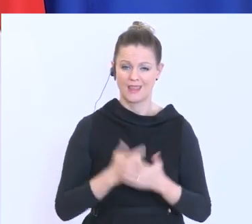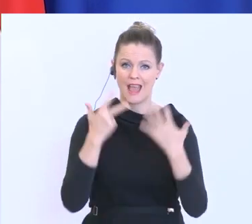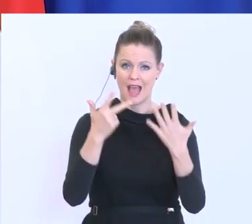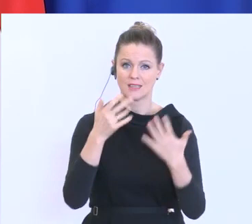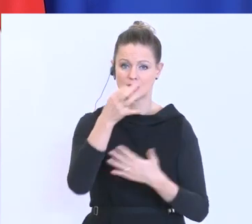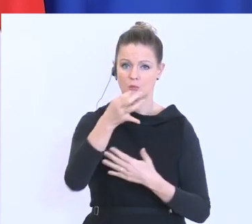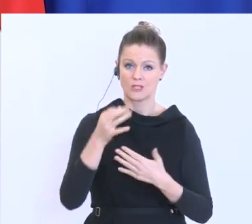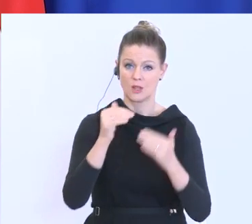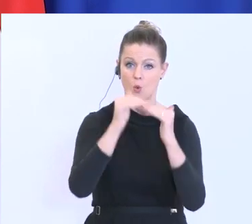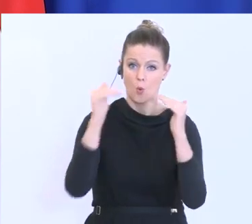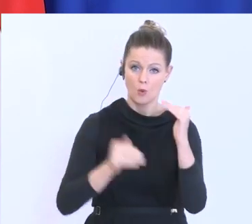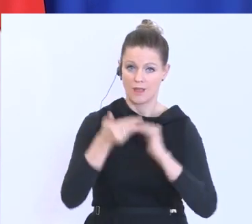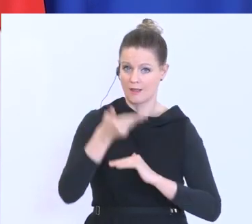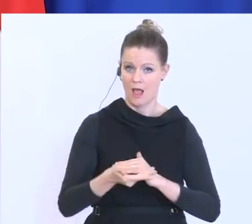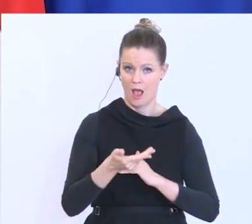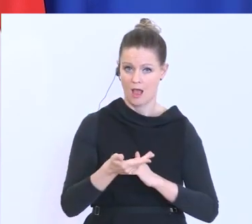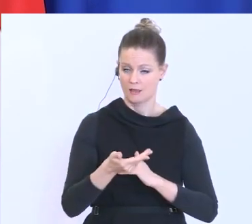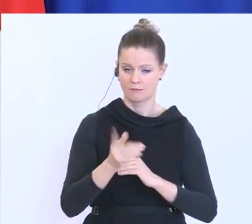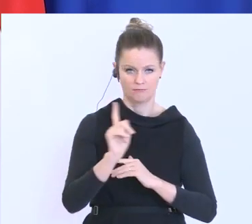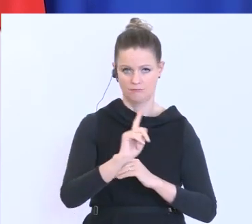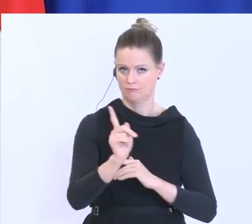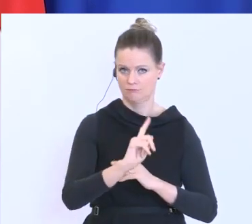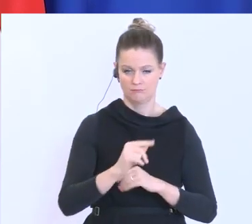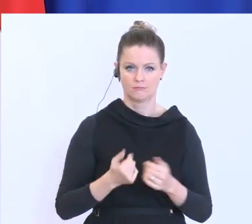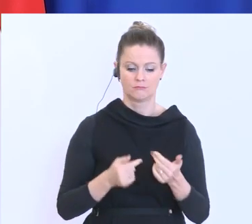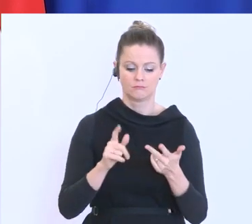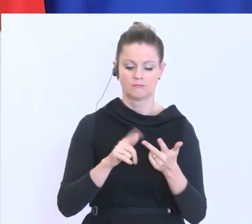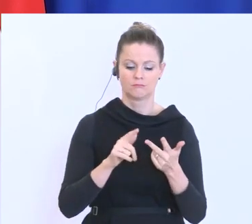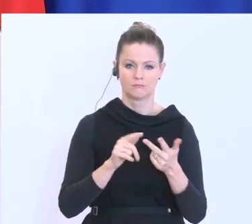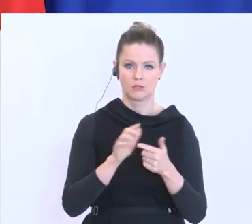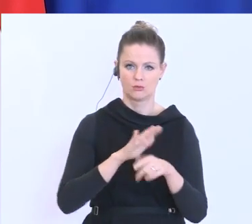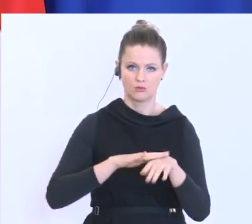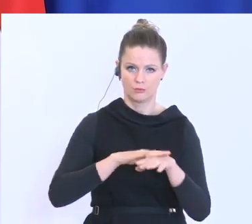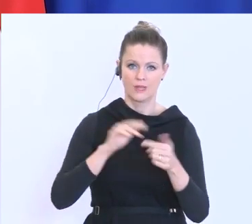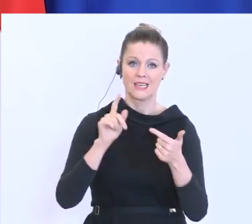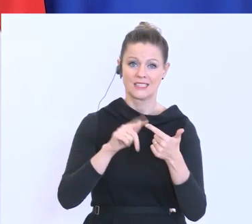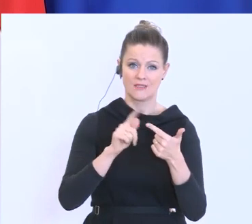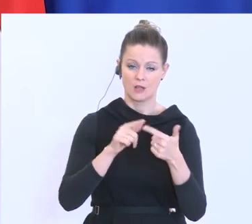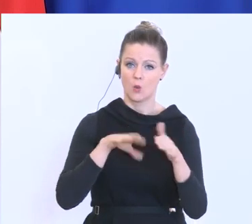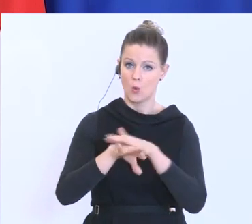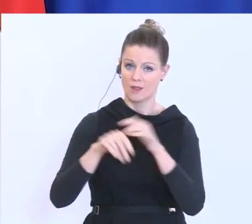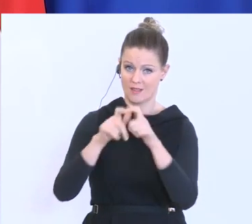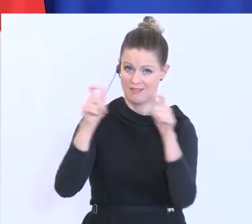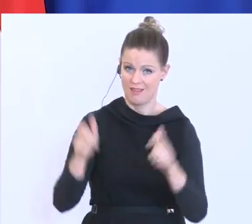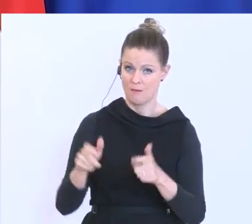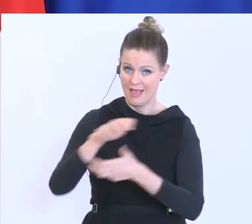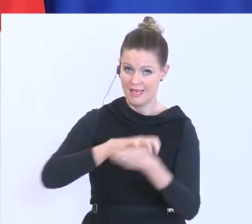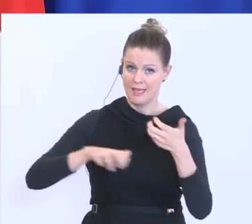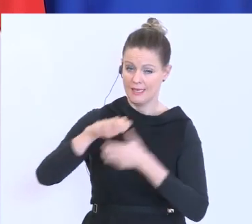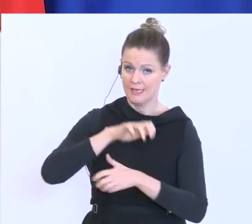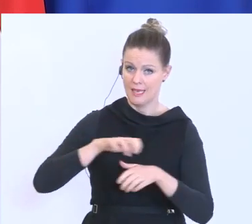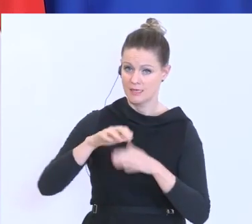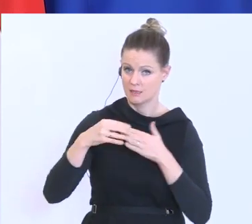Prozent seines Gehalts. Zweitens Unternehmen durch die Krise führen. Wir übernehmen Kosten